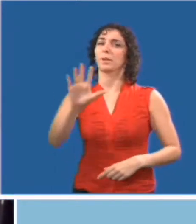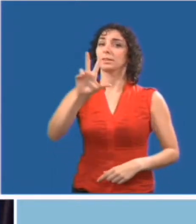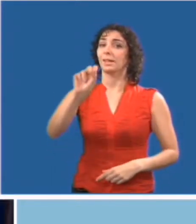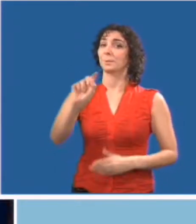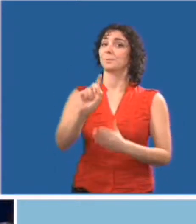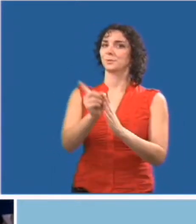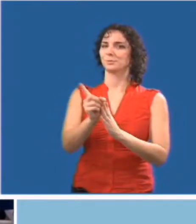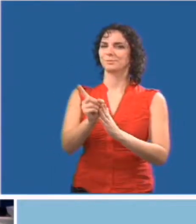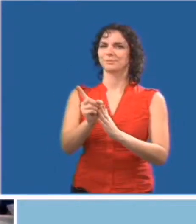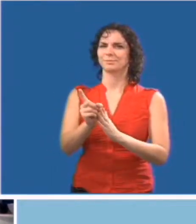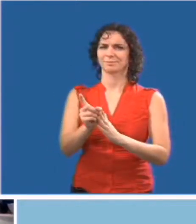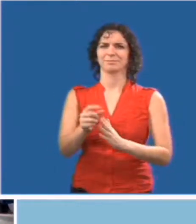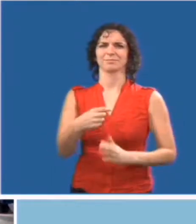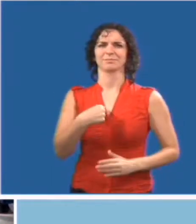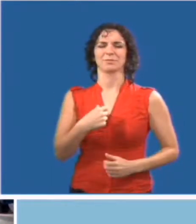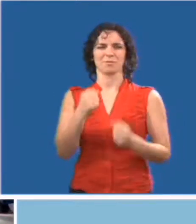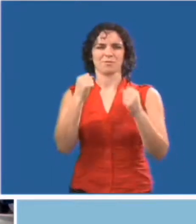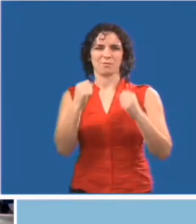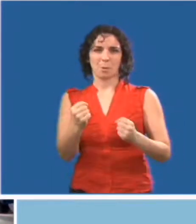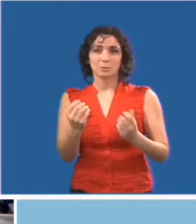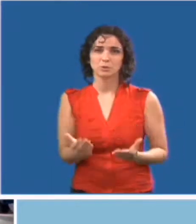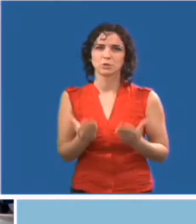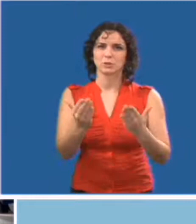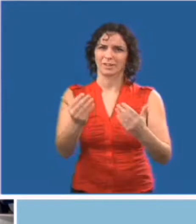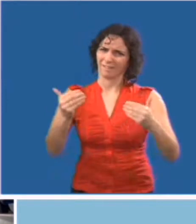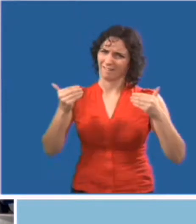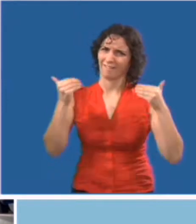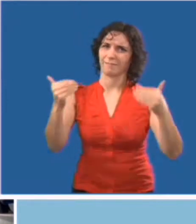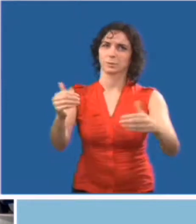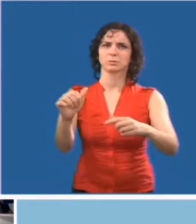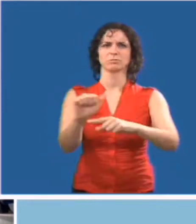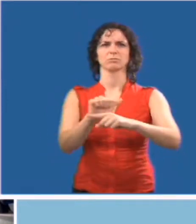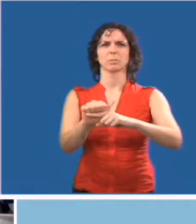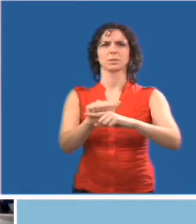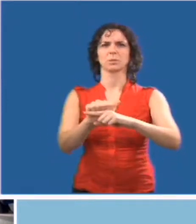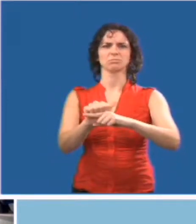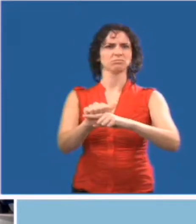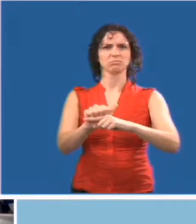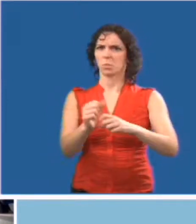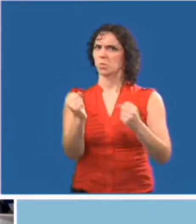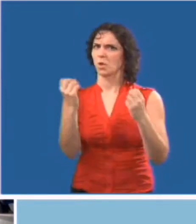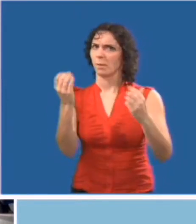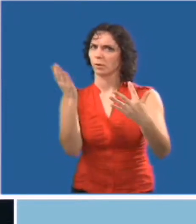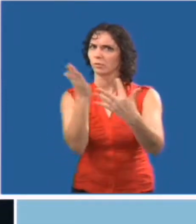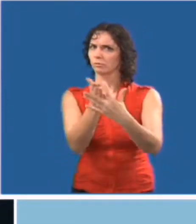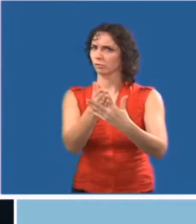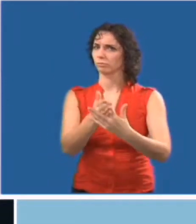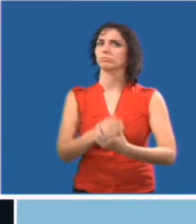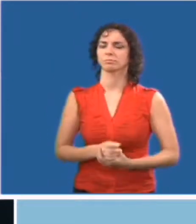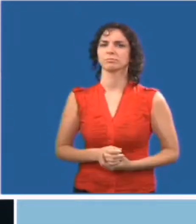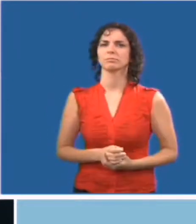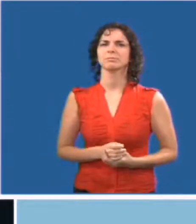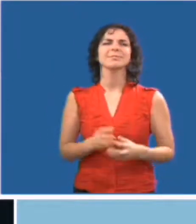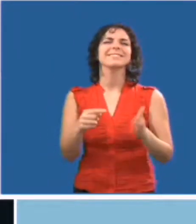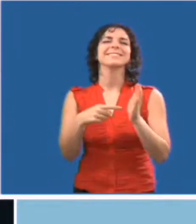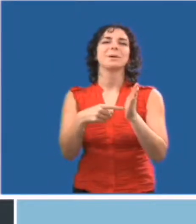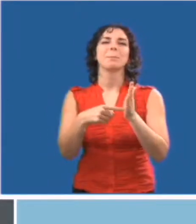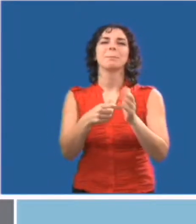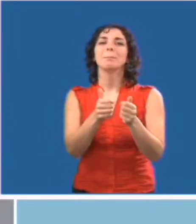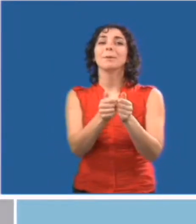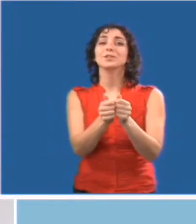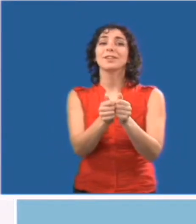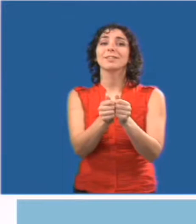prêt à commencer la formation qui vous prendra environ 30 minutes. Afin de créer un milieu d'apprentissage